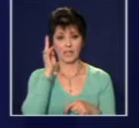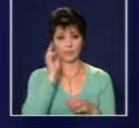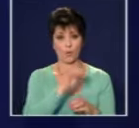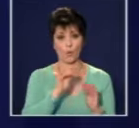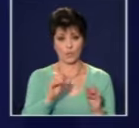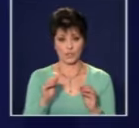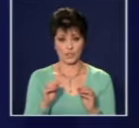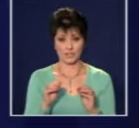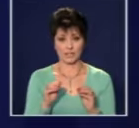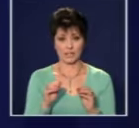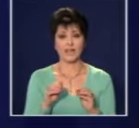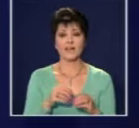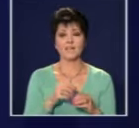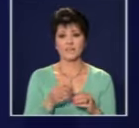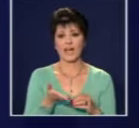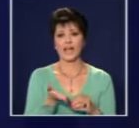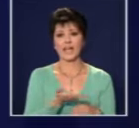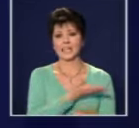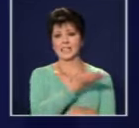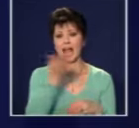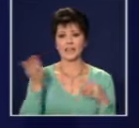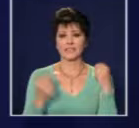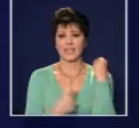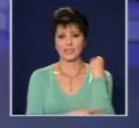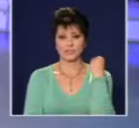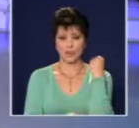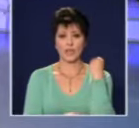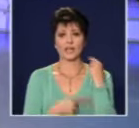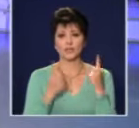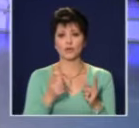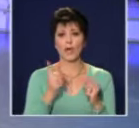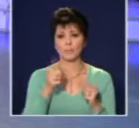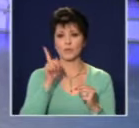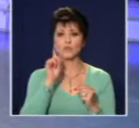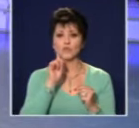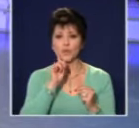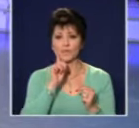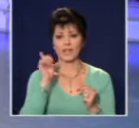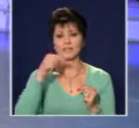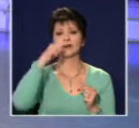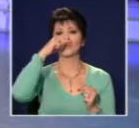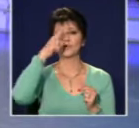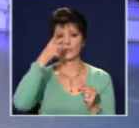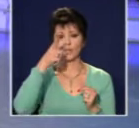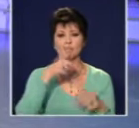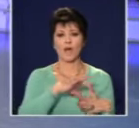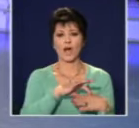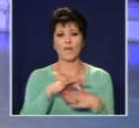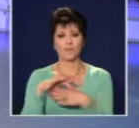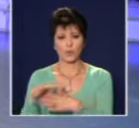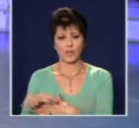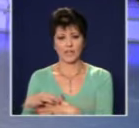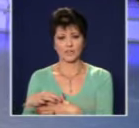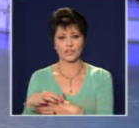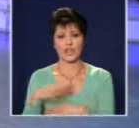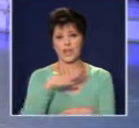не само на България, а и на човечеството, е бил човек с достоинство, който е бил водач на българския народ. Не случайно,